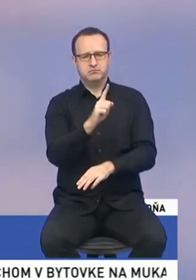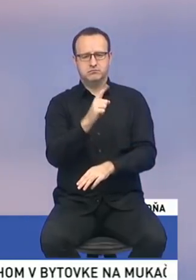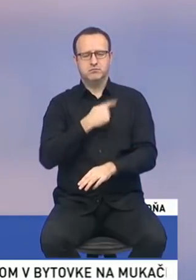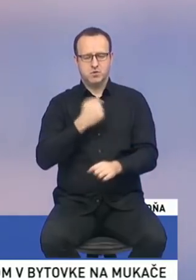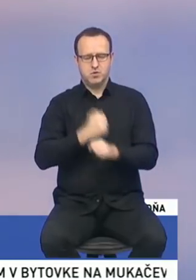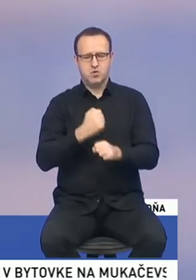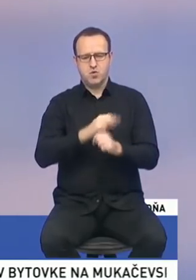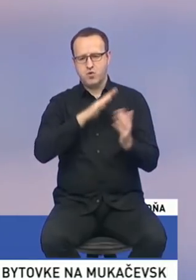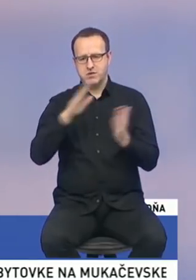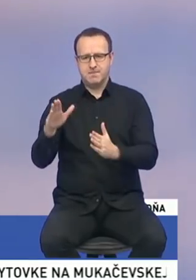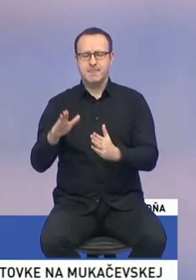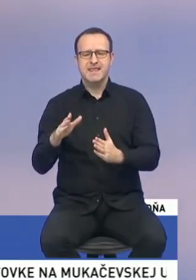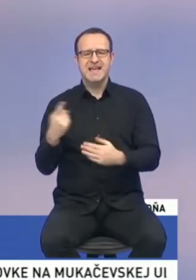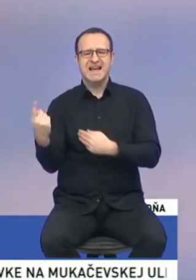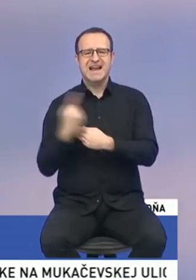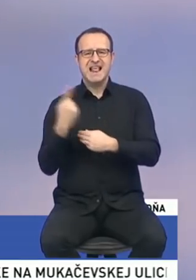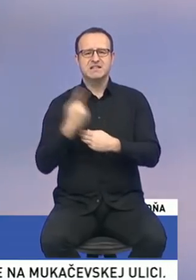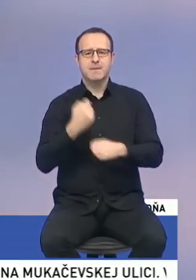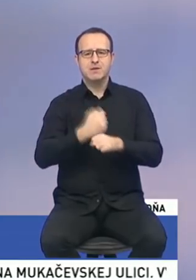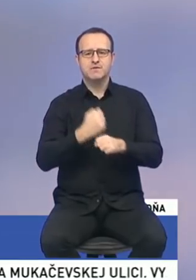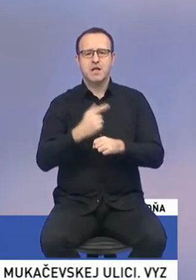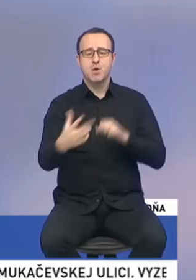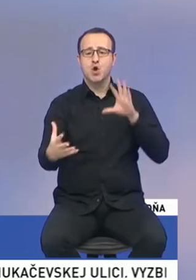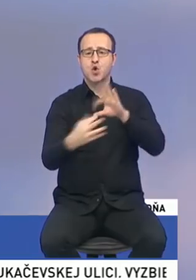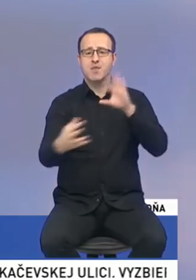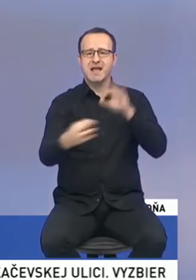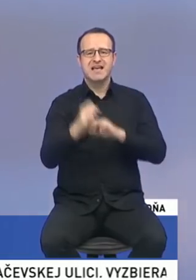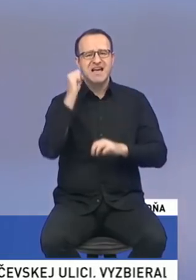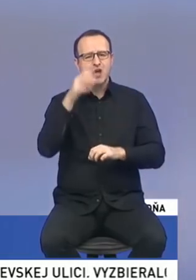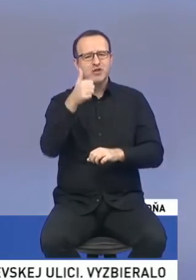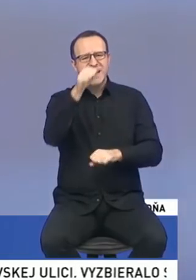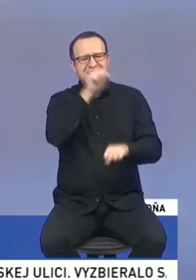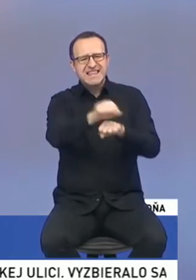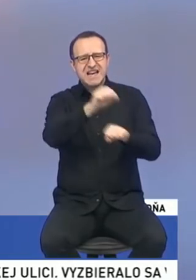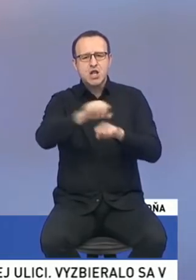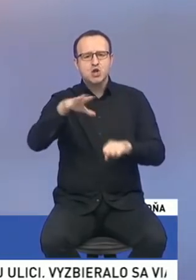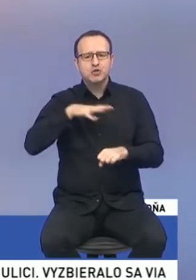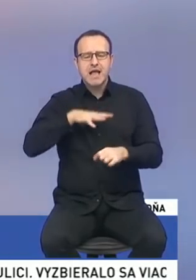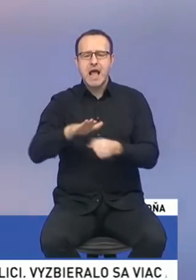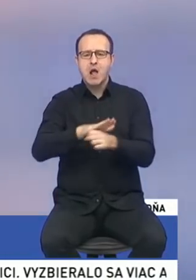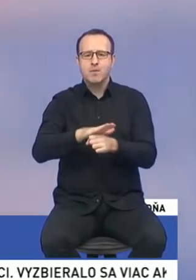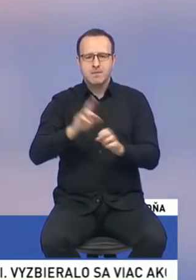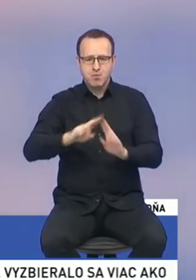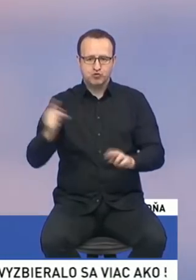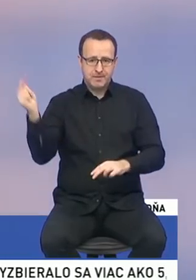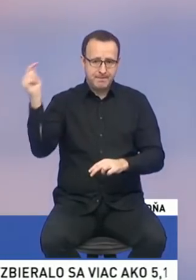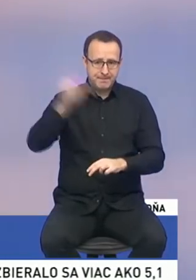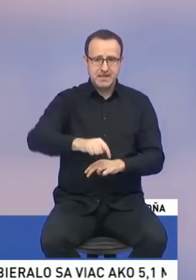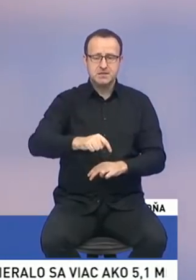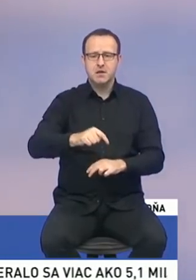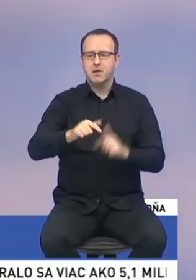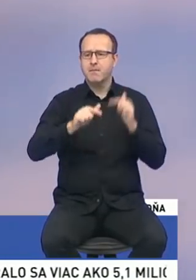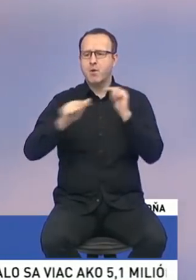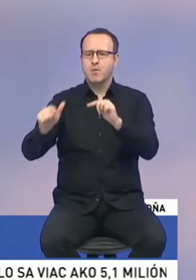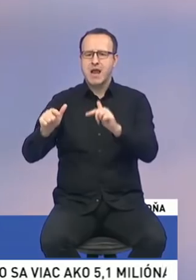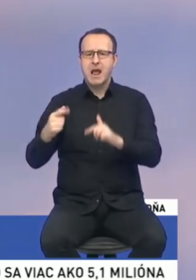Otvorili sme na klientských pracoviskách kontaktné body, kde každá jedna týraná žena v anonimite môže prísť a dostane tam podporu, či sa týka sociálnej,